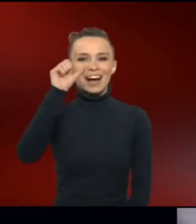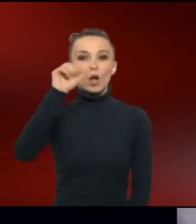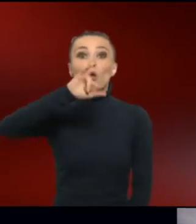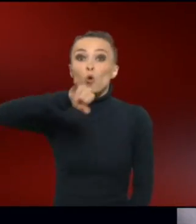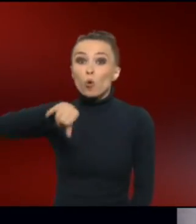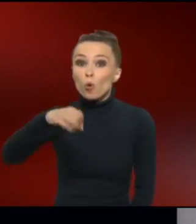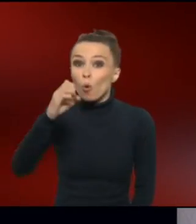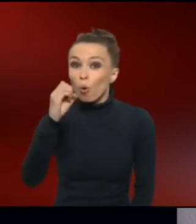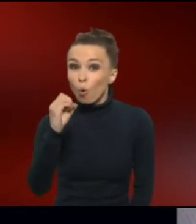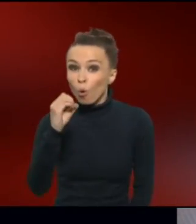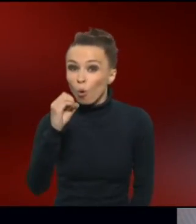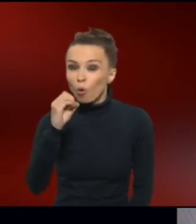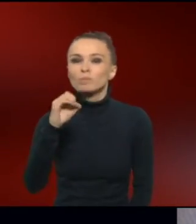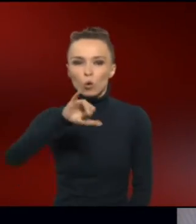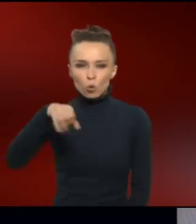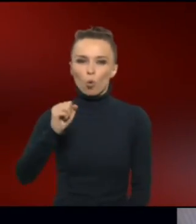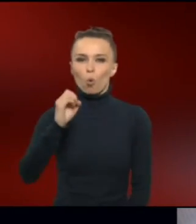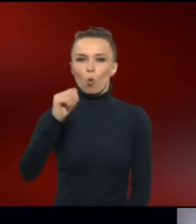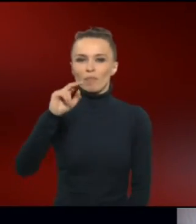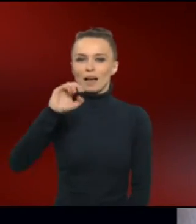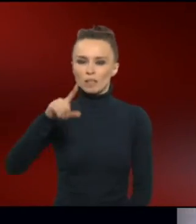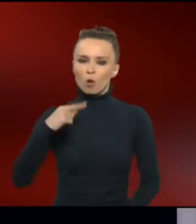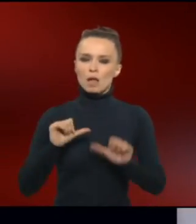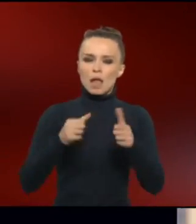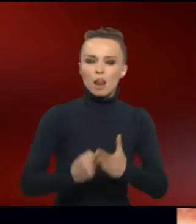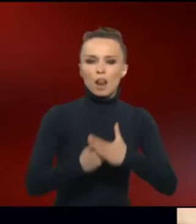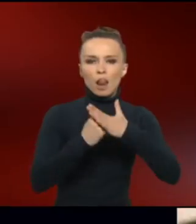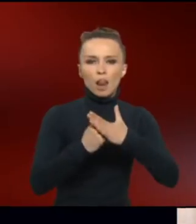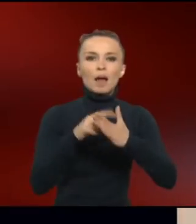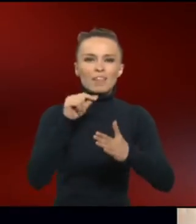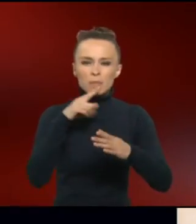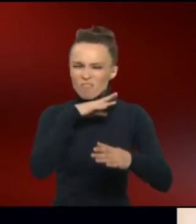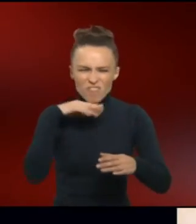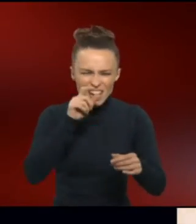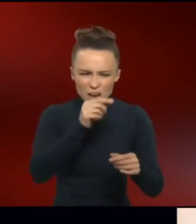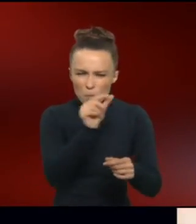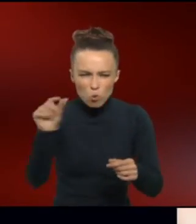Auch Jonas bekommt eine Hilfestellung, damit er sich in der Menge der Buchstaben nicht verirrt.